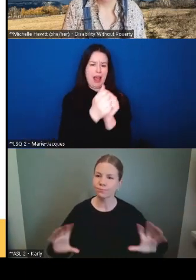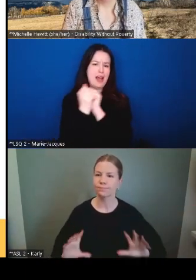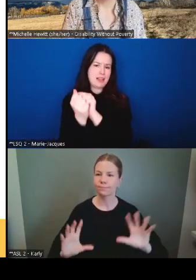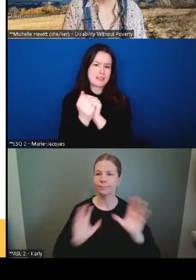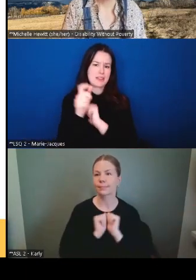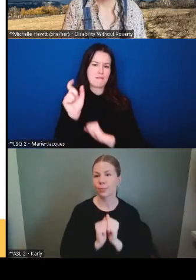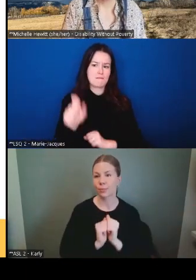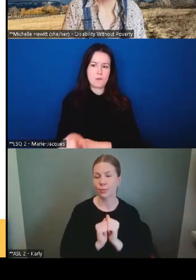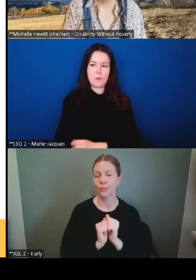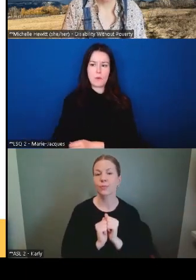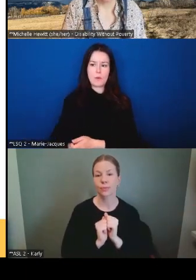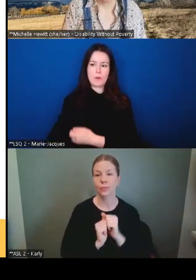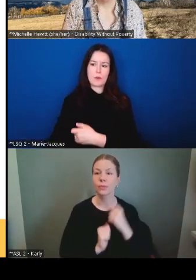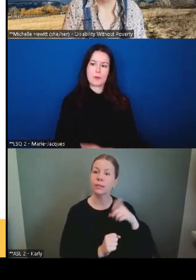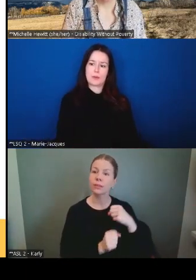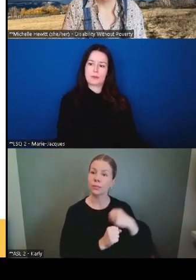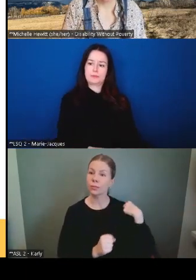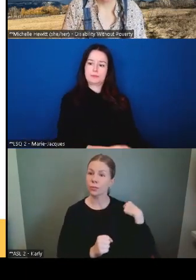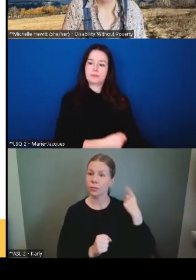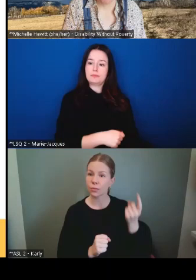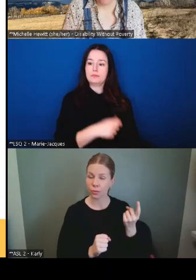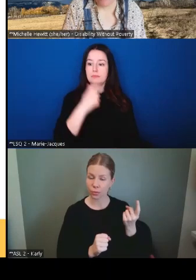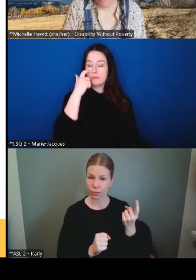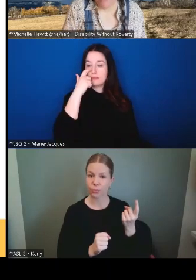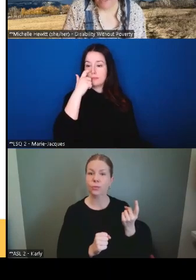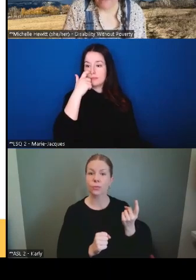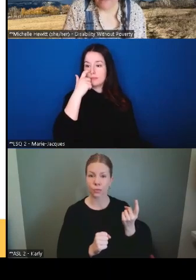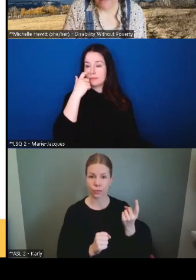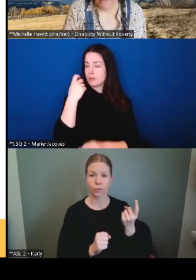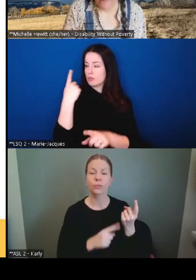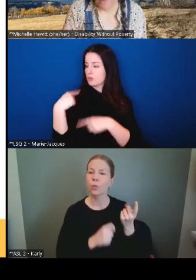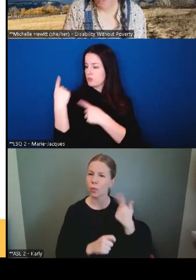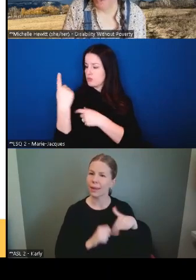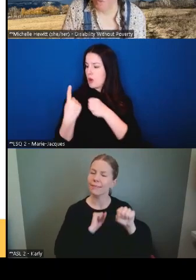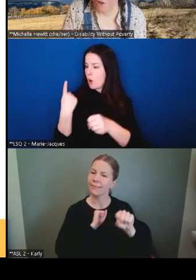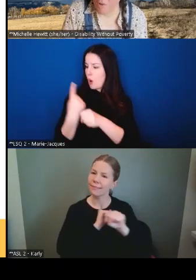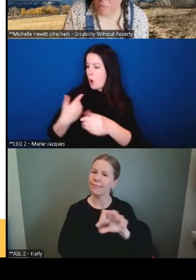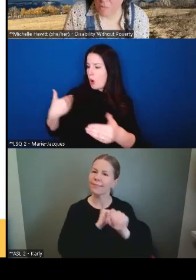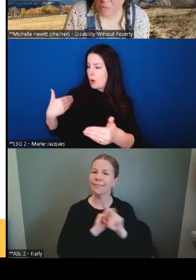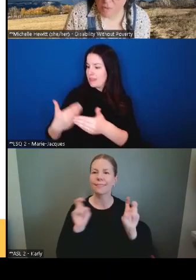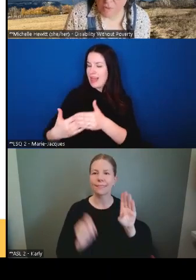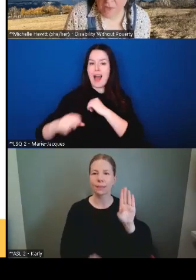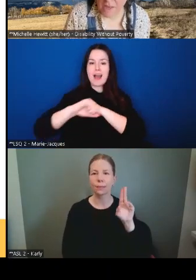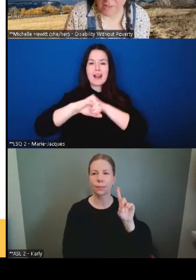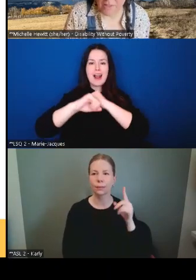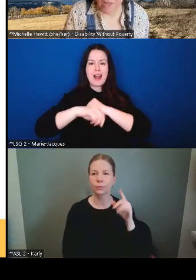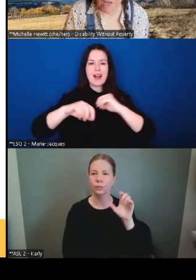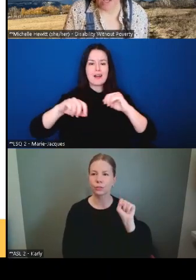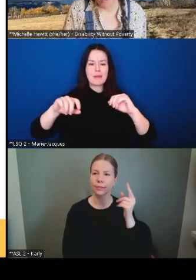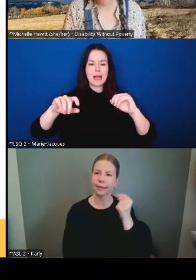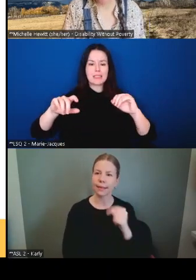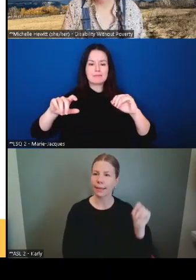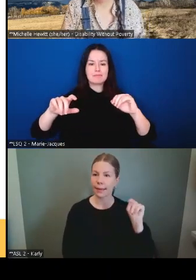Nous avons mis en œuvre une campagne au cours de la dernière année qui était «